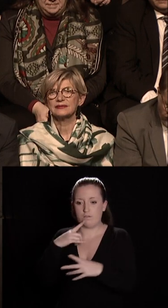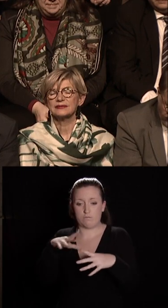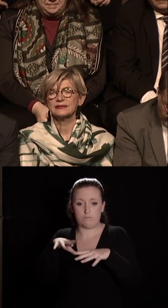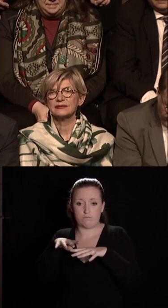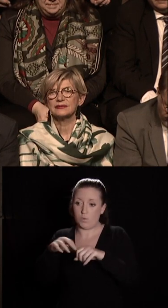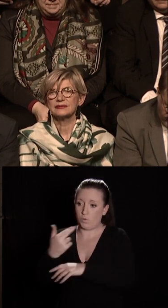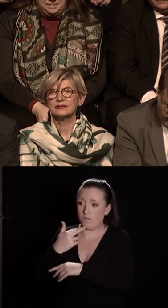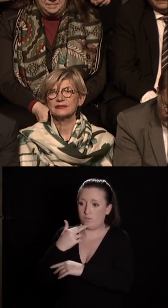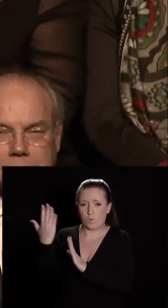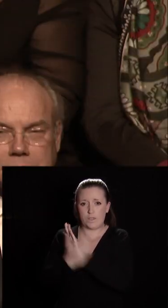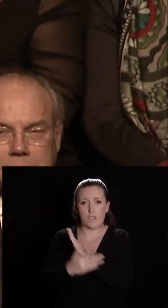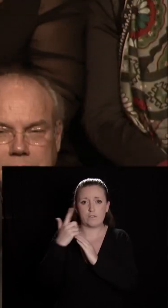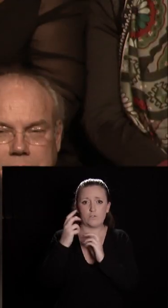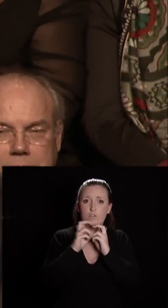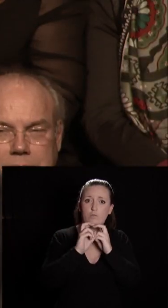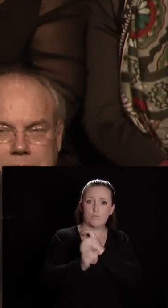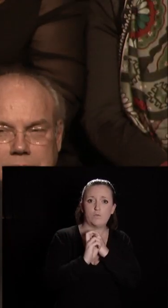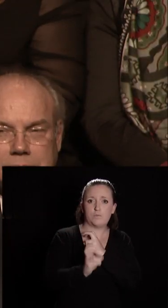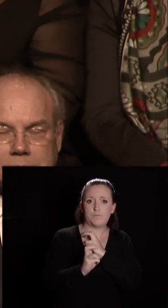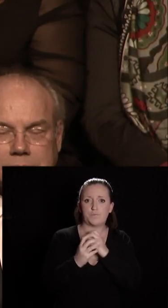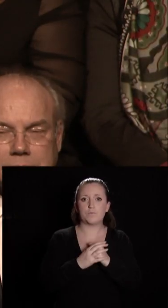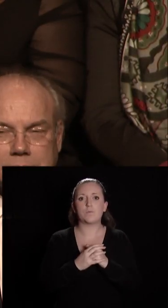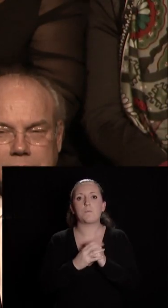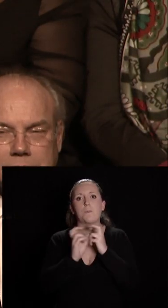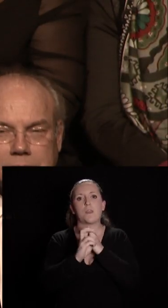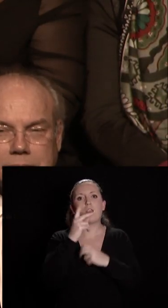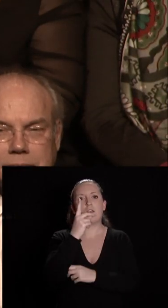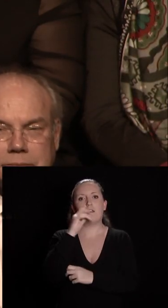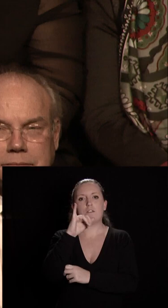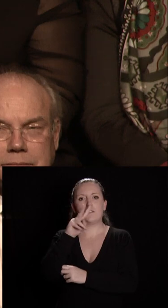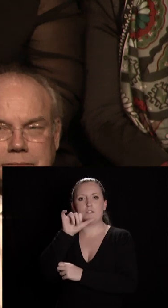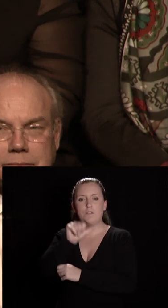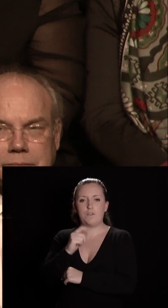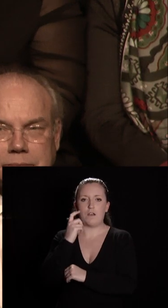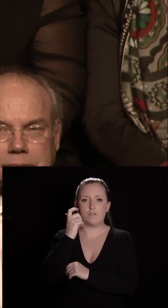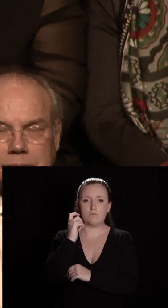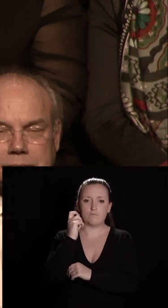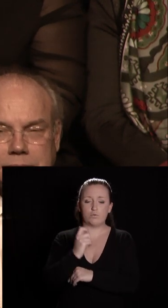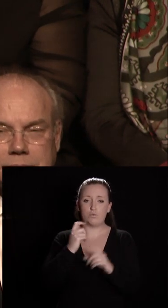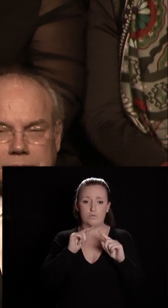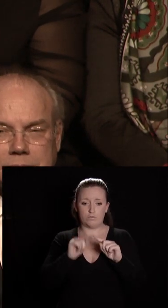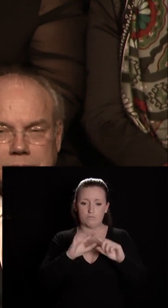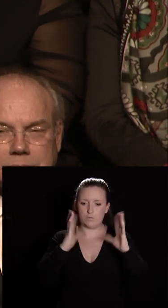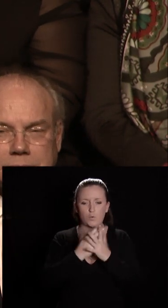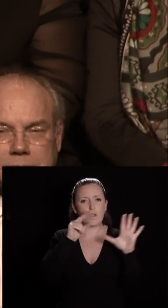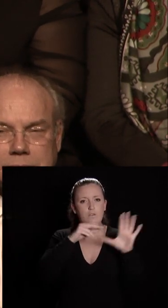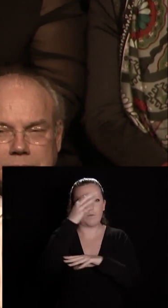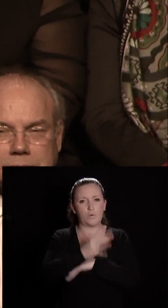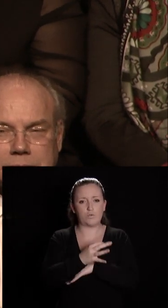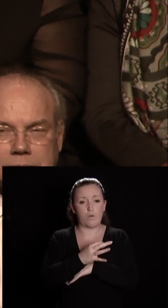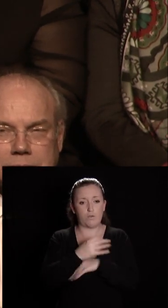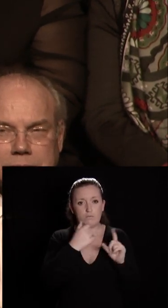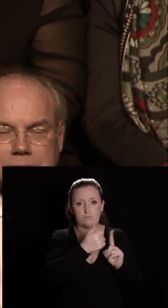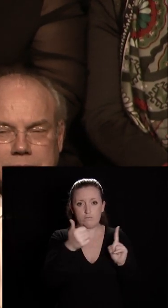possible dans les transports. La flotte d'Ivia ce sont des véhicules qui pour 90% d'entre eux utilisent l